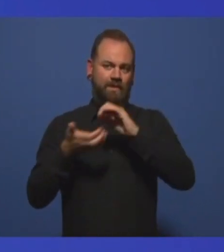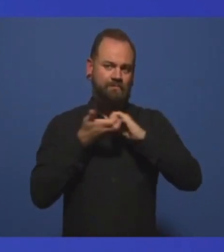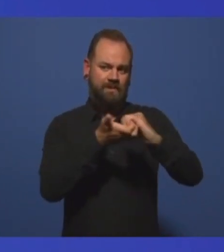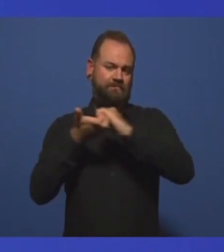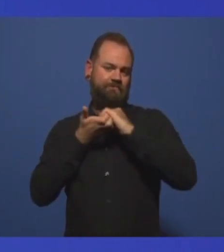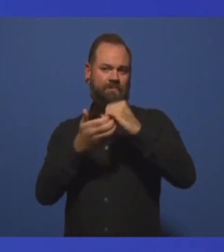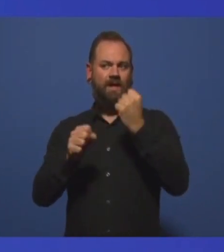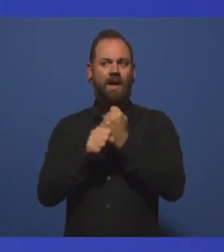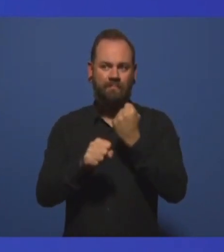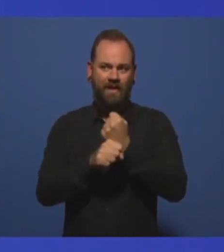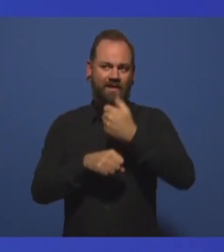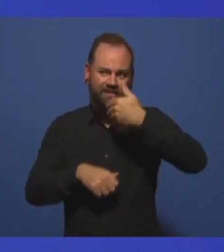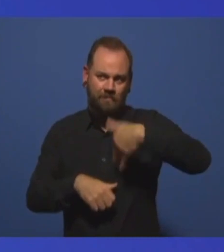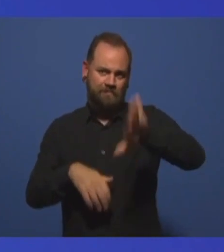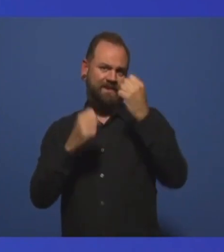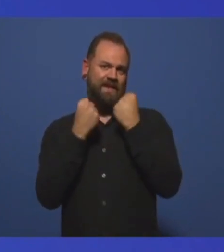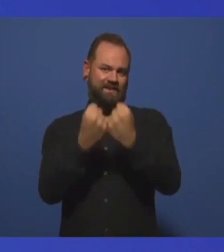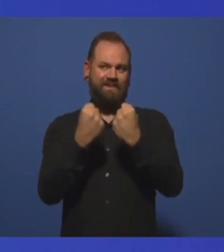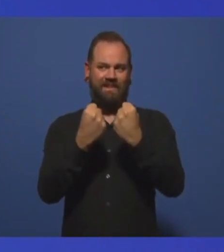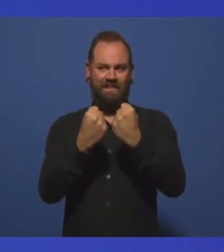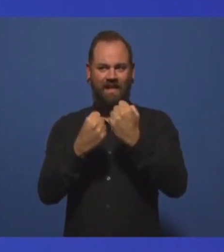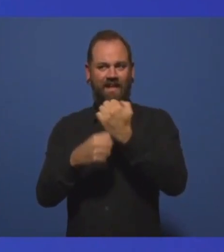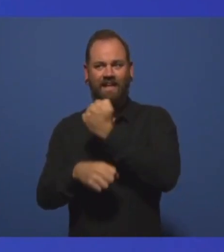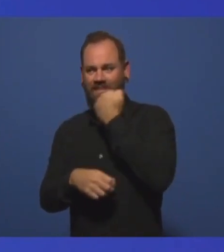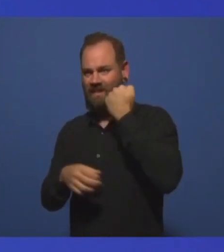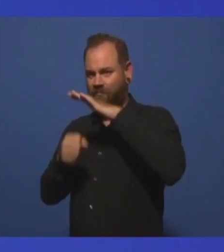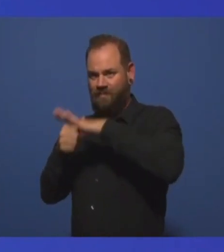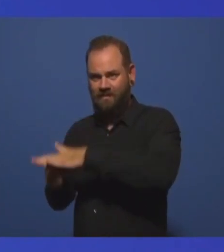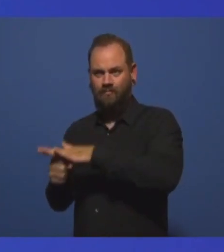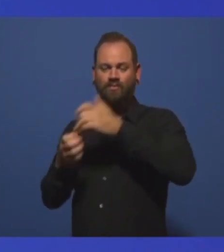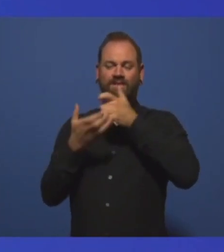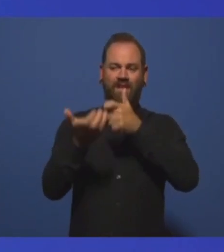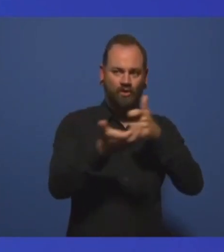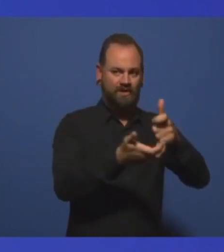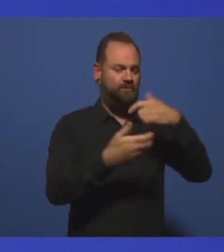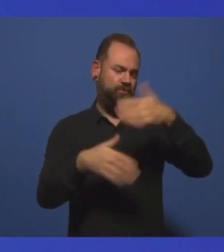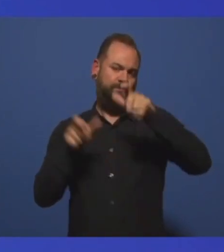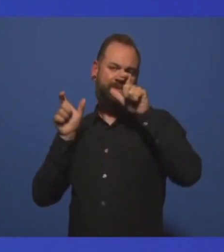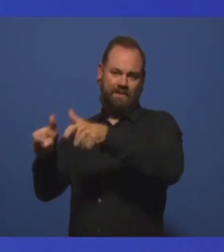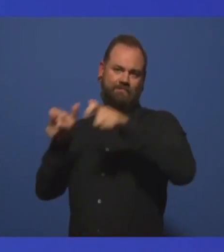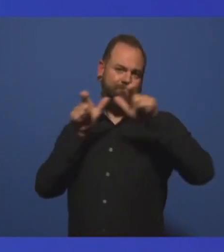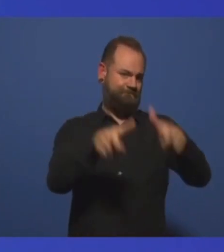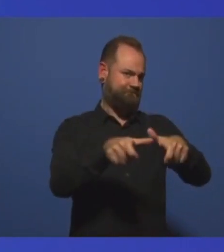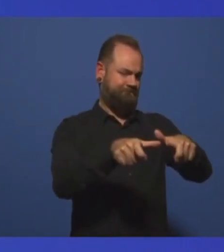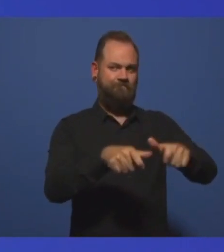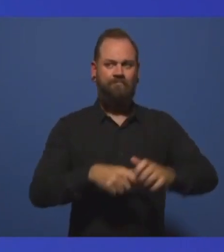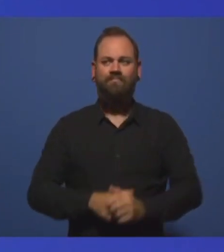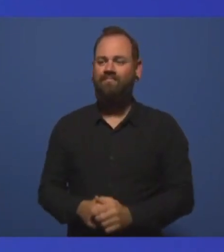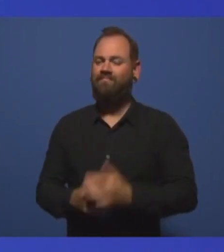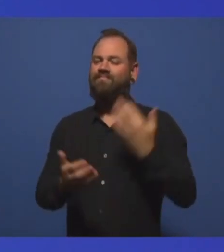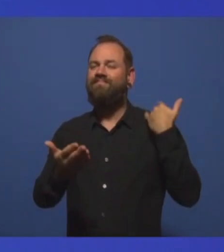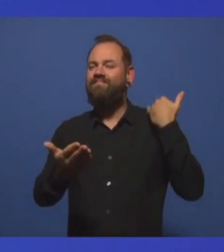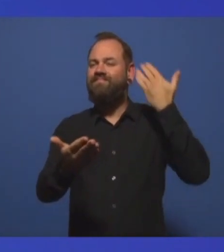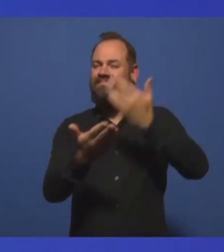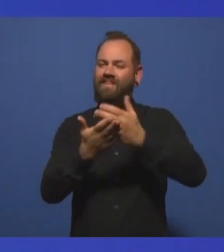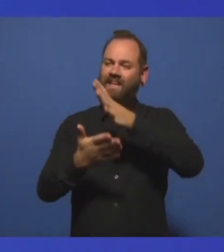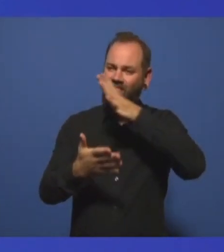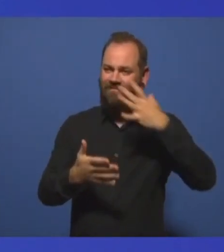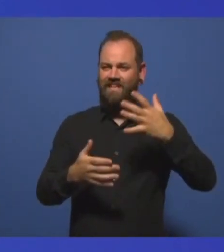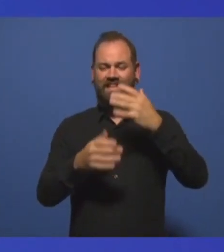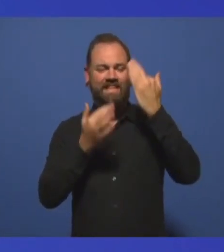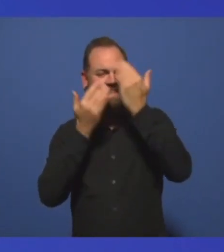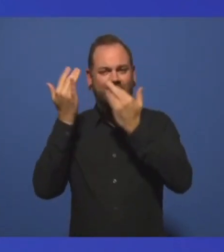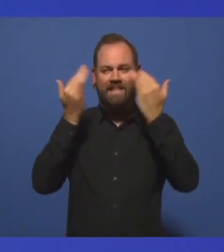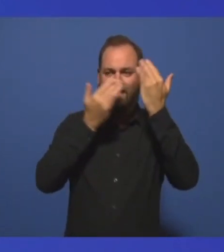Terrorismus und Extremismus eindämmen können. Es gab in den vergangenen Jahren zahlreiche Initiativen. Und nun kommt es